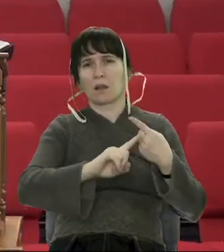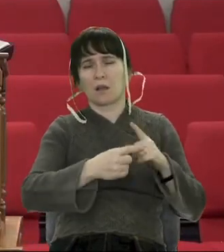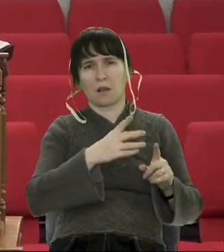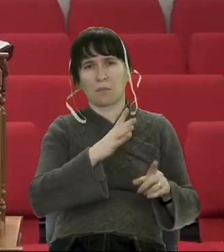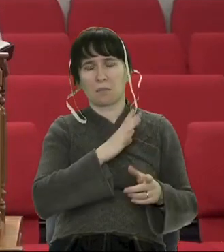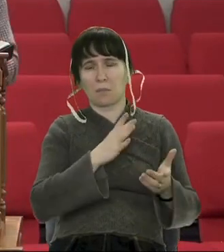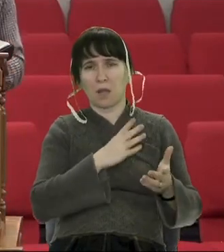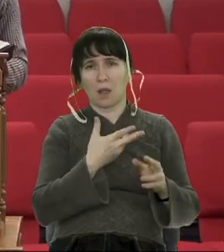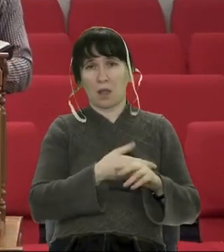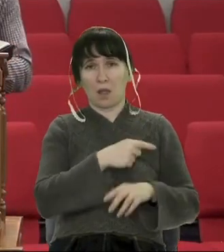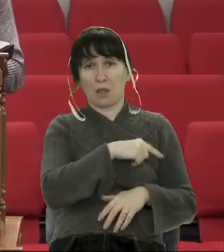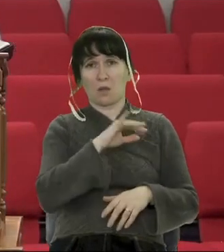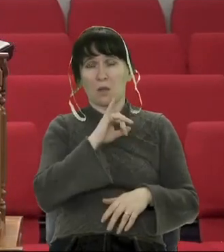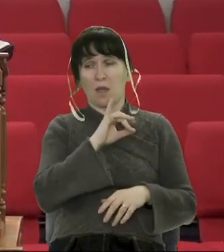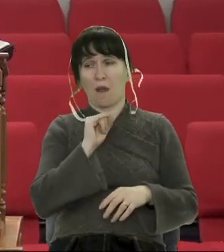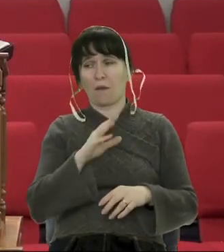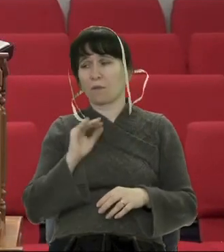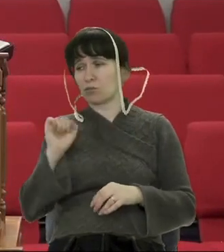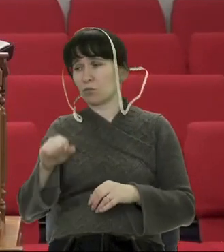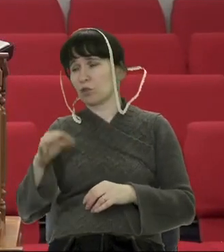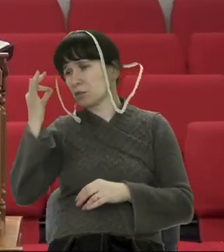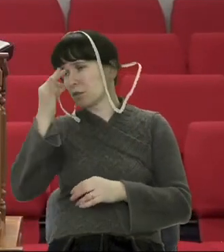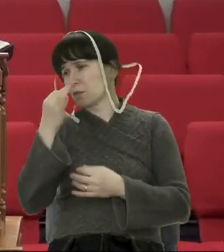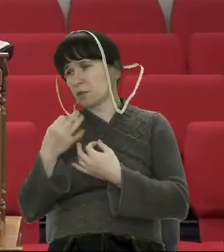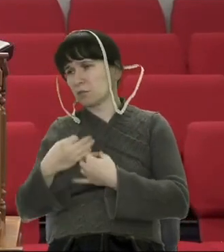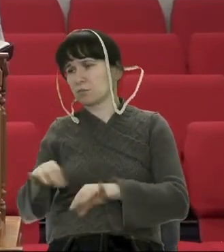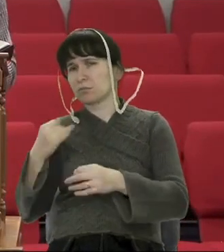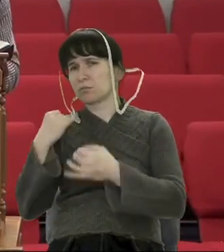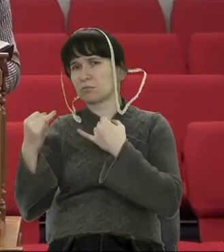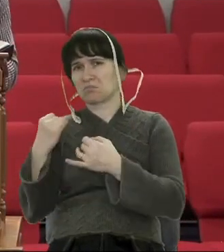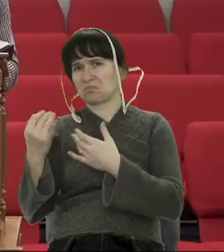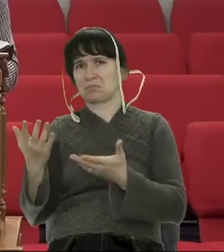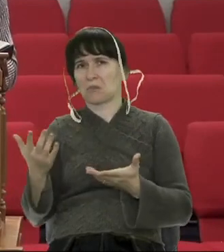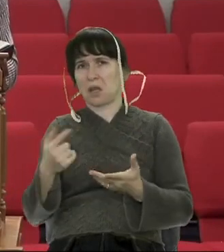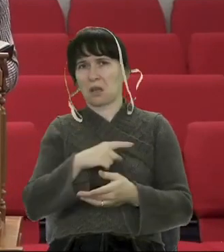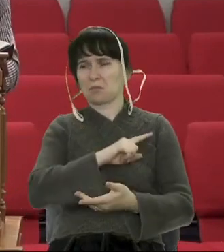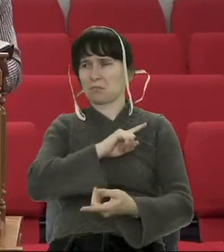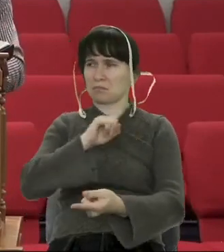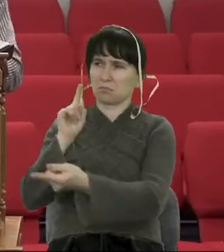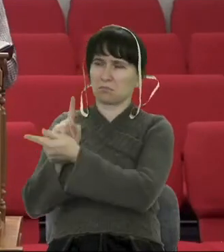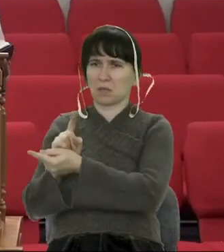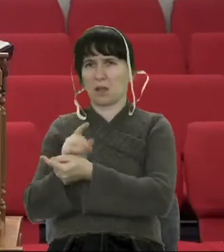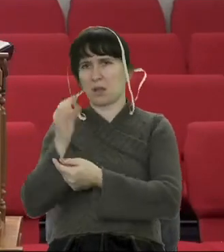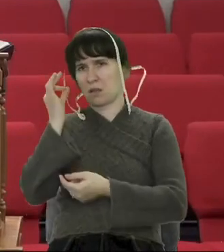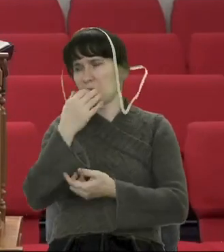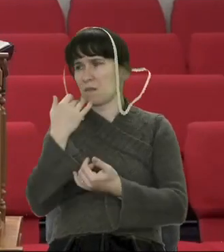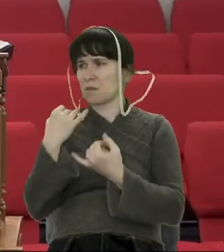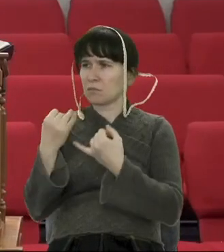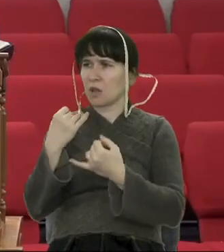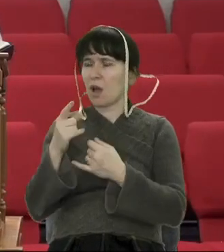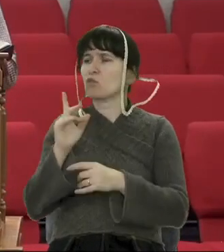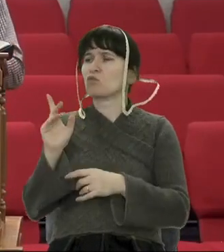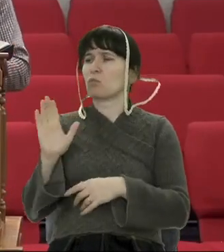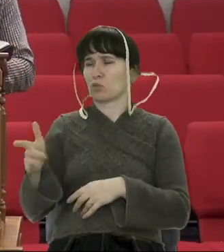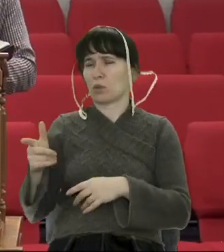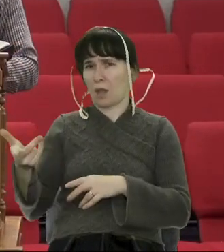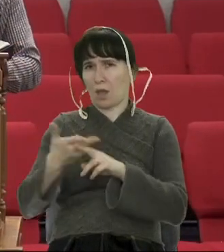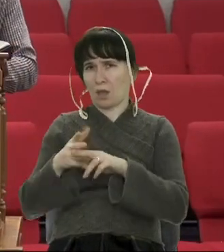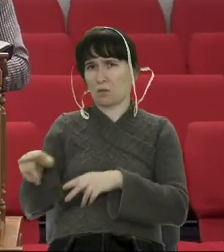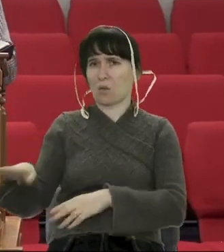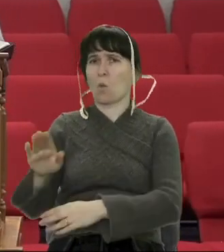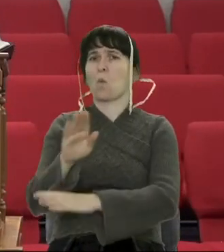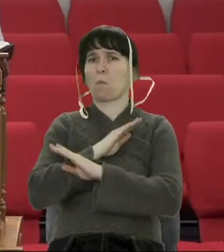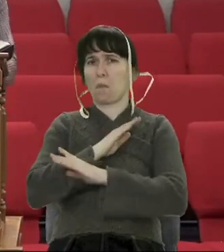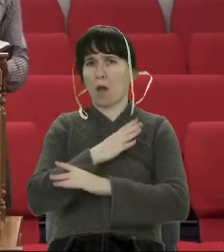Давида, який міг вільно поспілкуватись з Давидом, чомусь він не пішов до Давида поговорити, кого ж ти поставиш наступником замість себе.